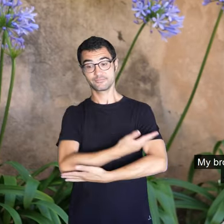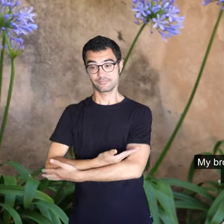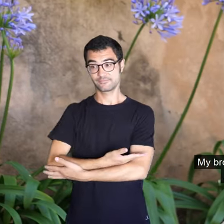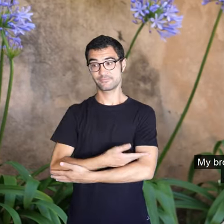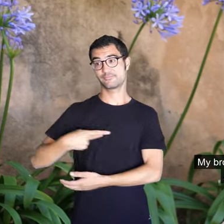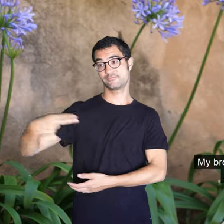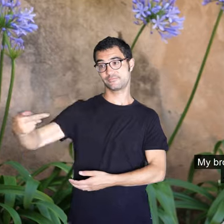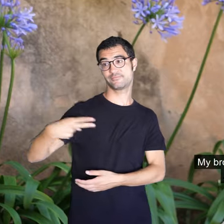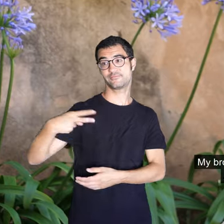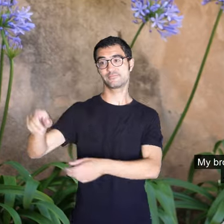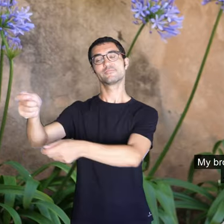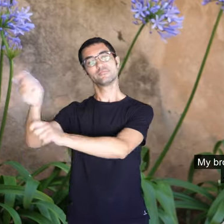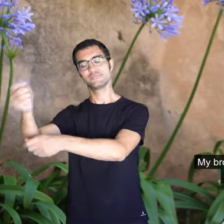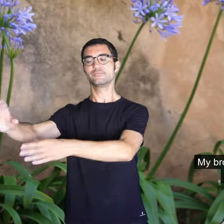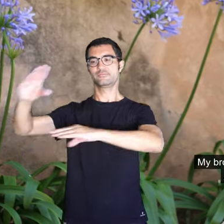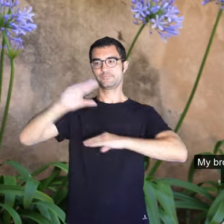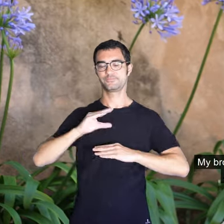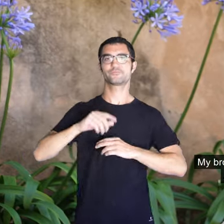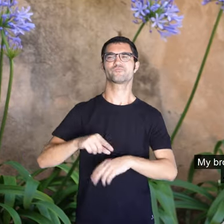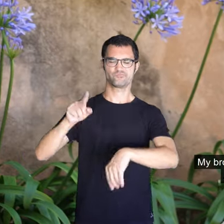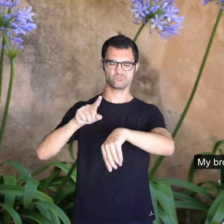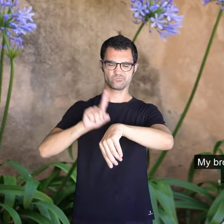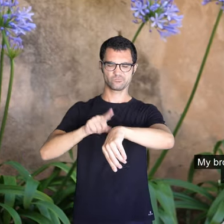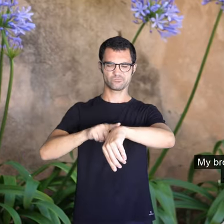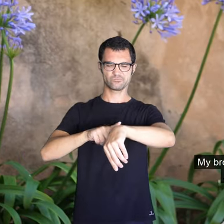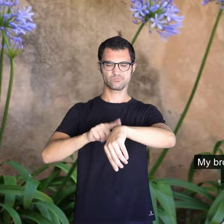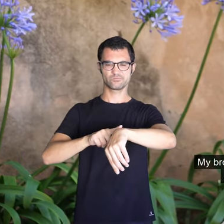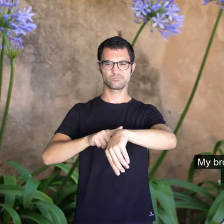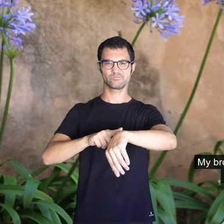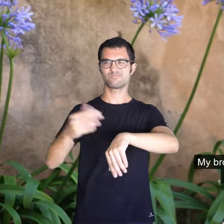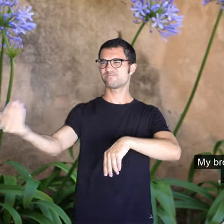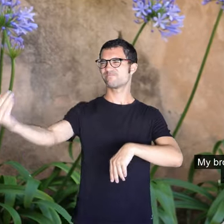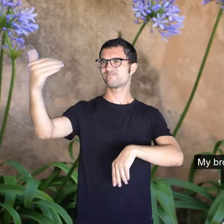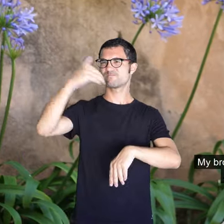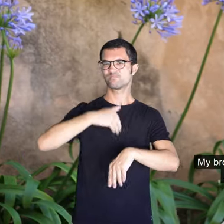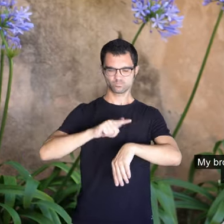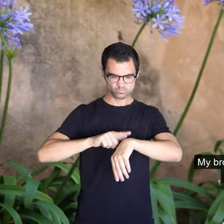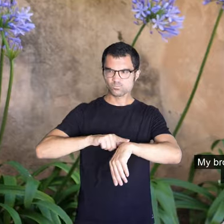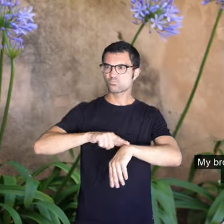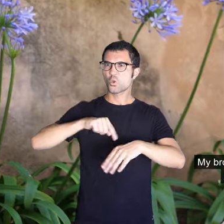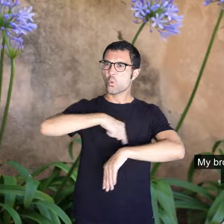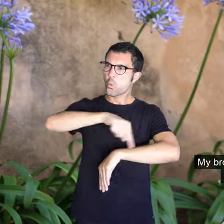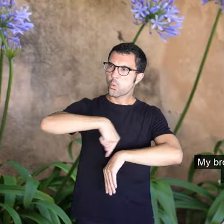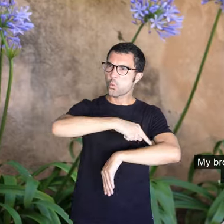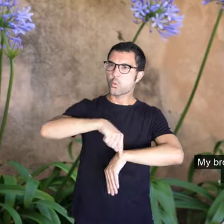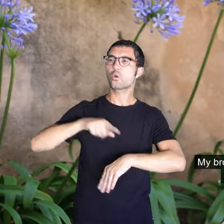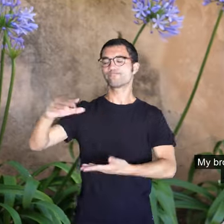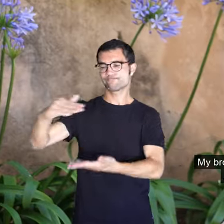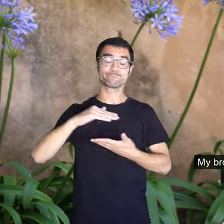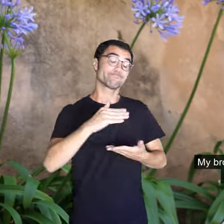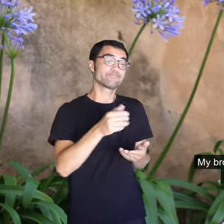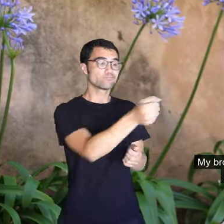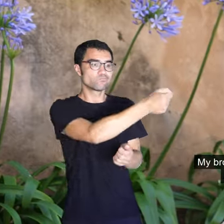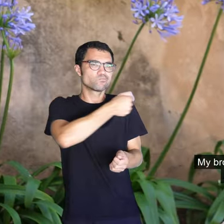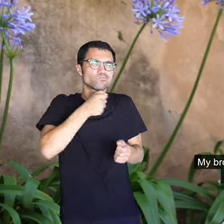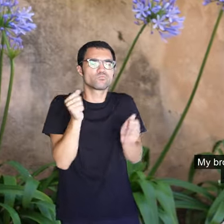arribava tard, el posaven dins el frigor. I si arribava d'hora, doncs el m'enviava o